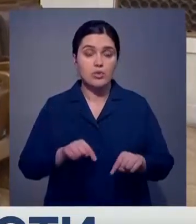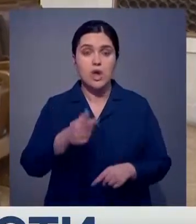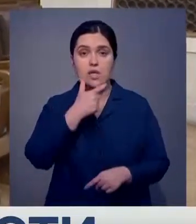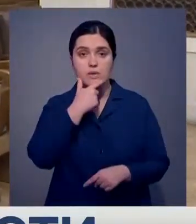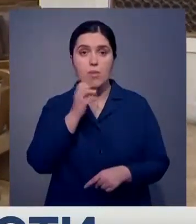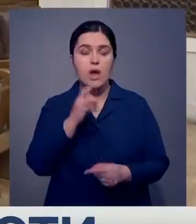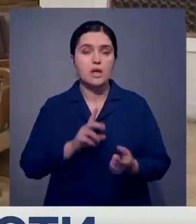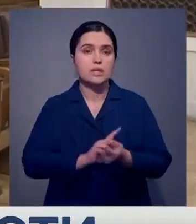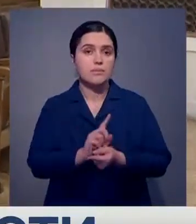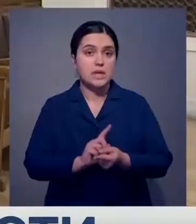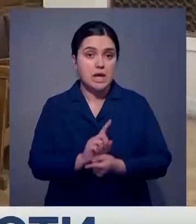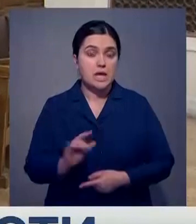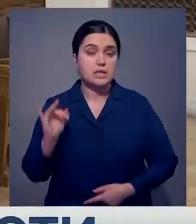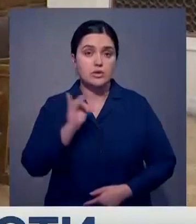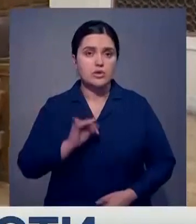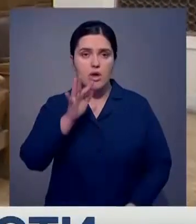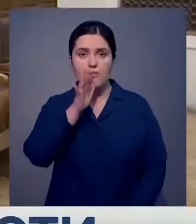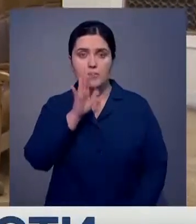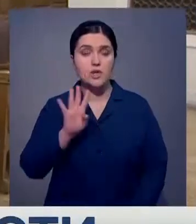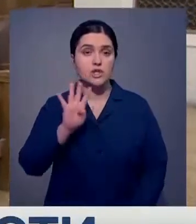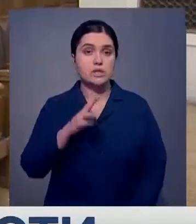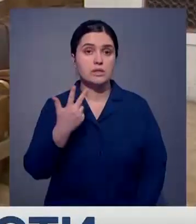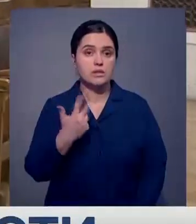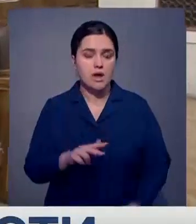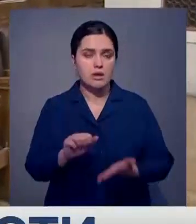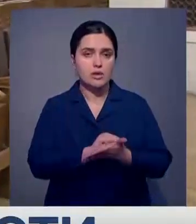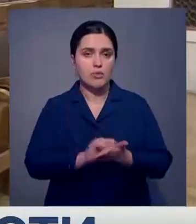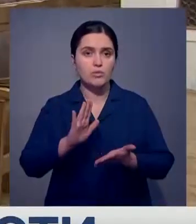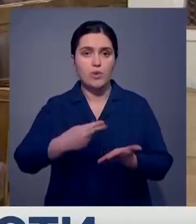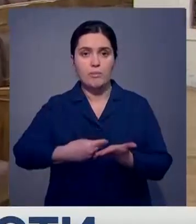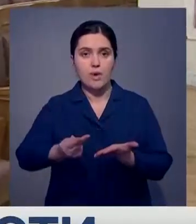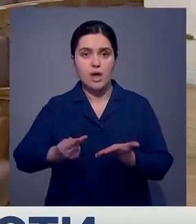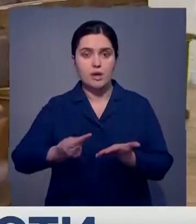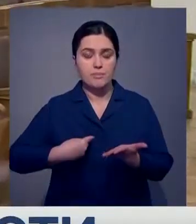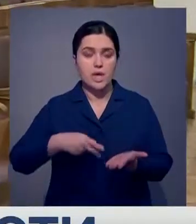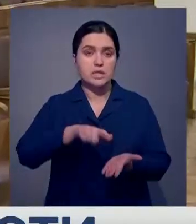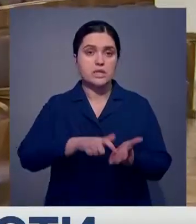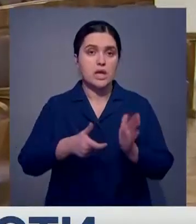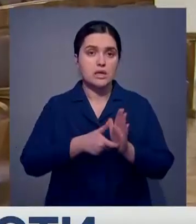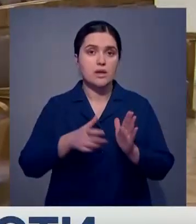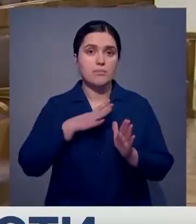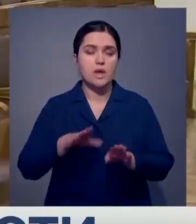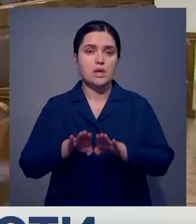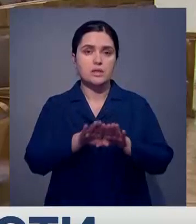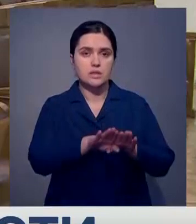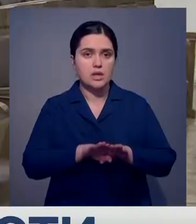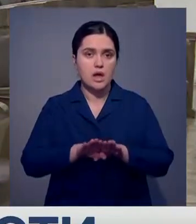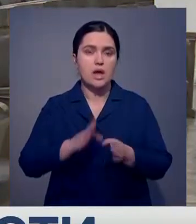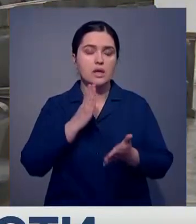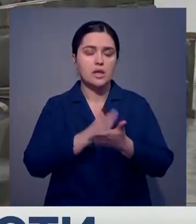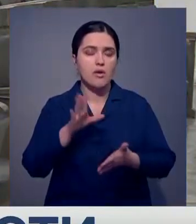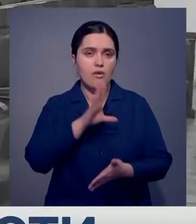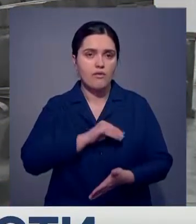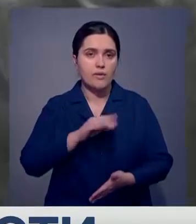история. Время половины пятого документ только подписан. В зале царит атмосфера единого эмоционального порыва.